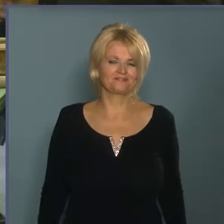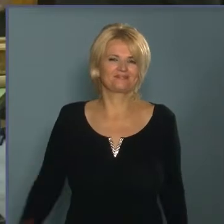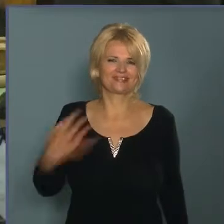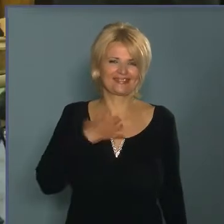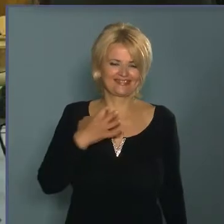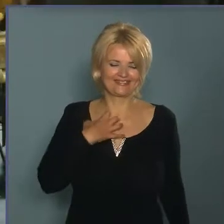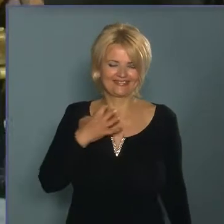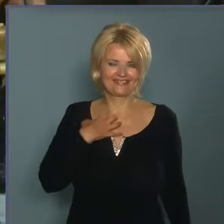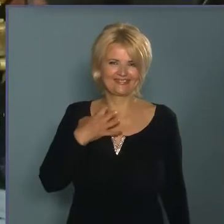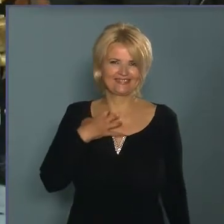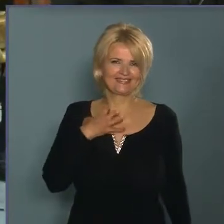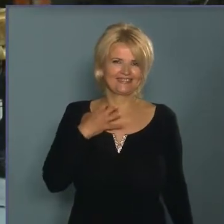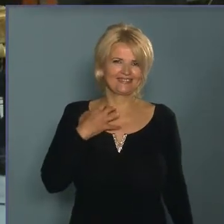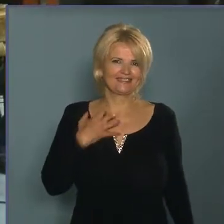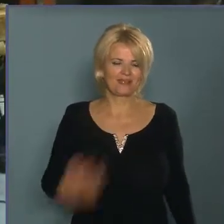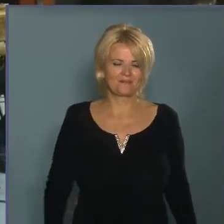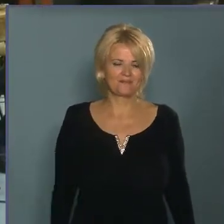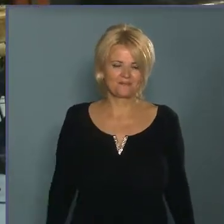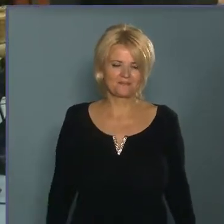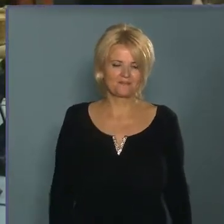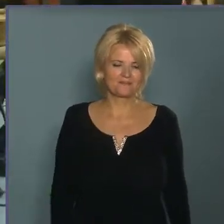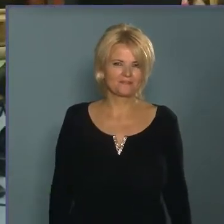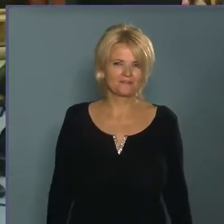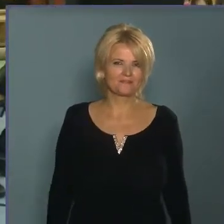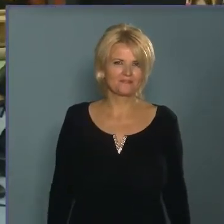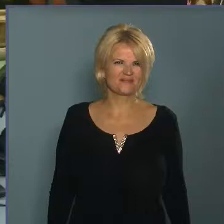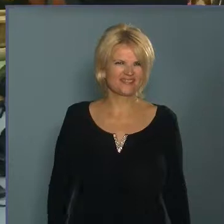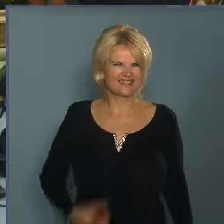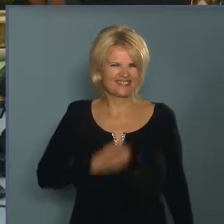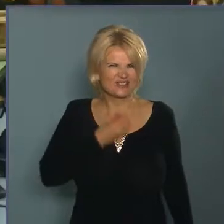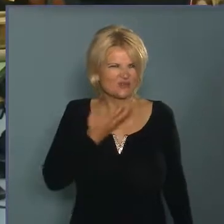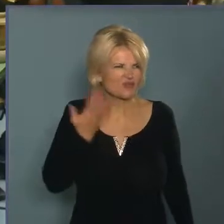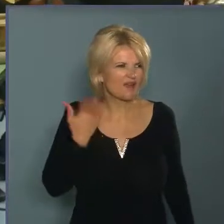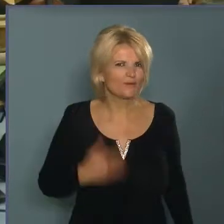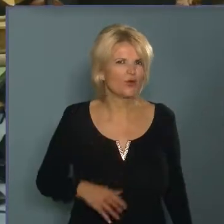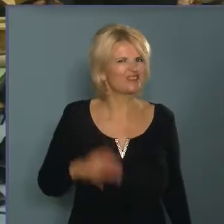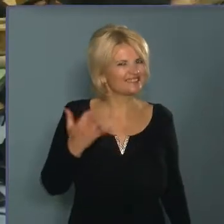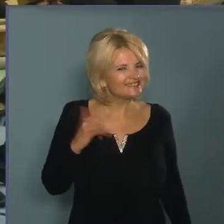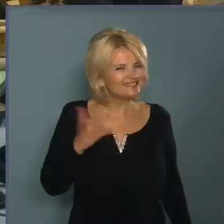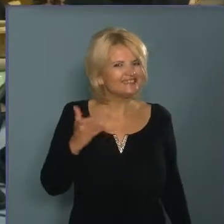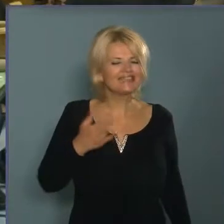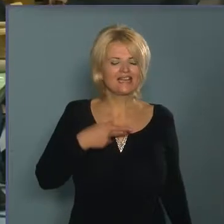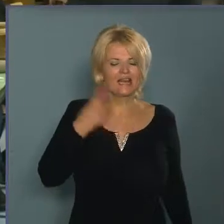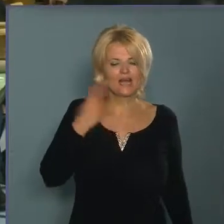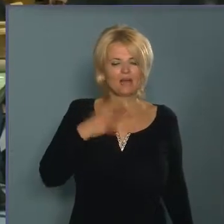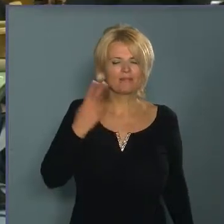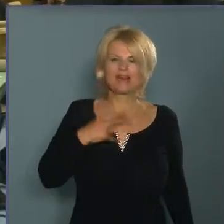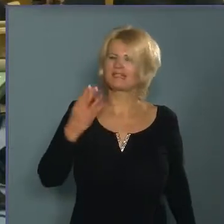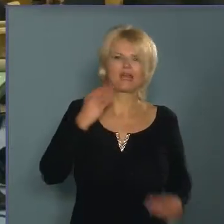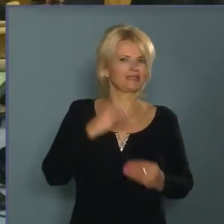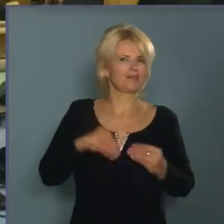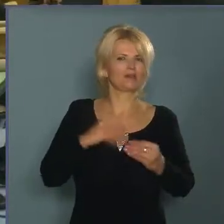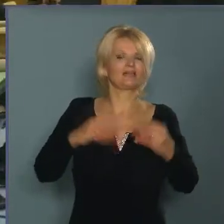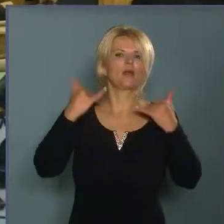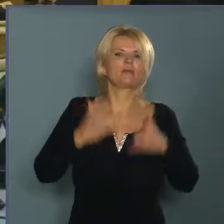A bőgőn megmutatok nektek A Ugye milyen cungagod? Igen. Hát persze, ez nem erre való,